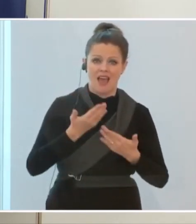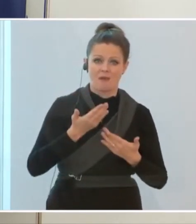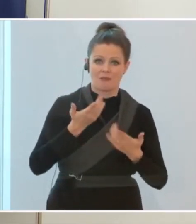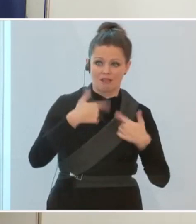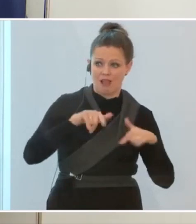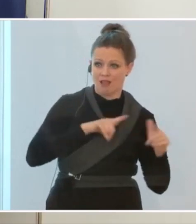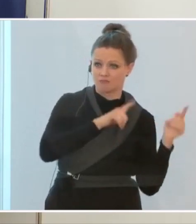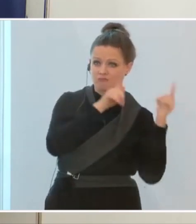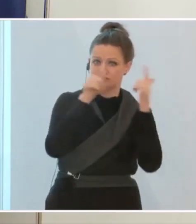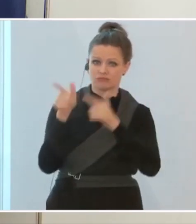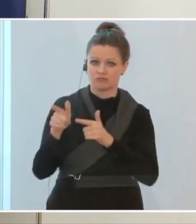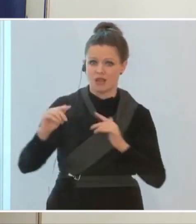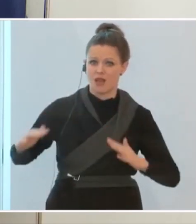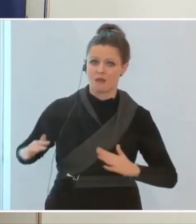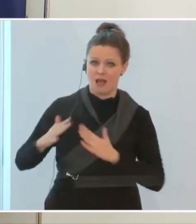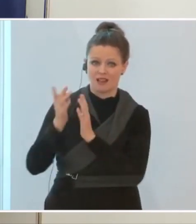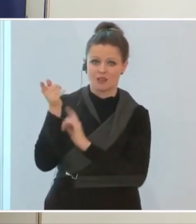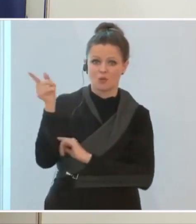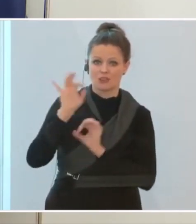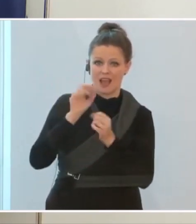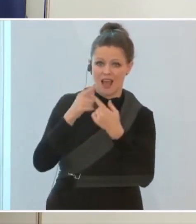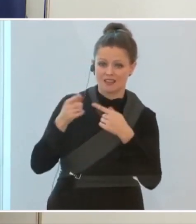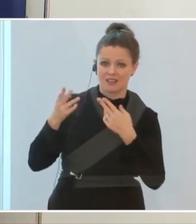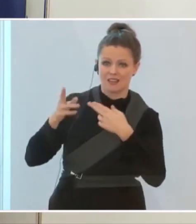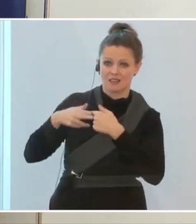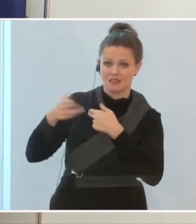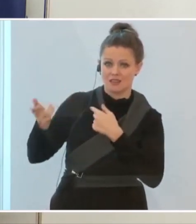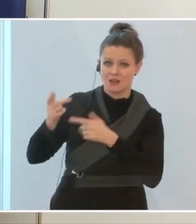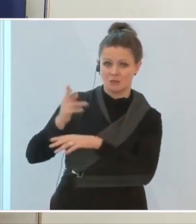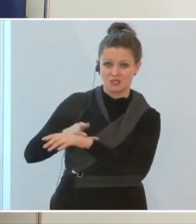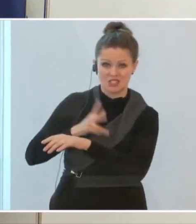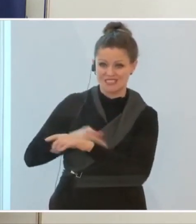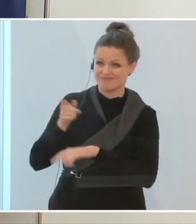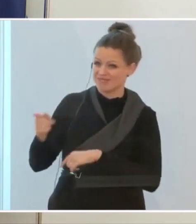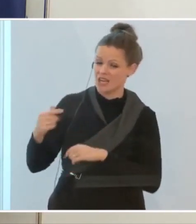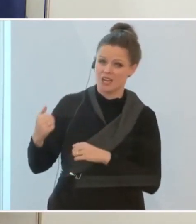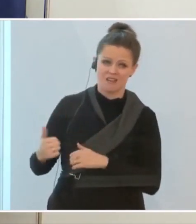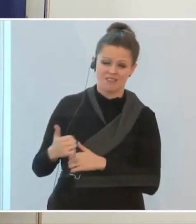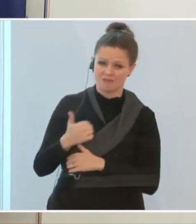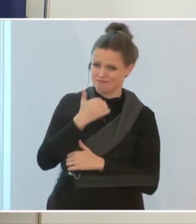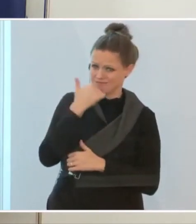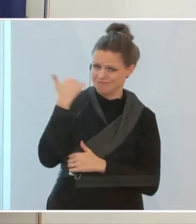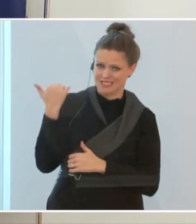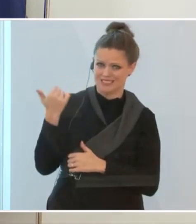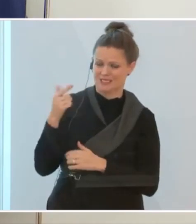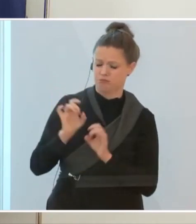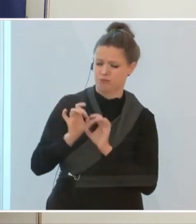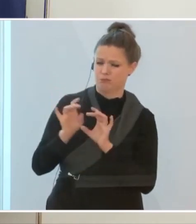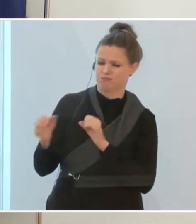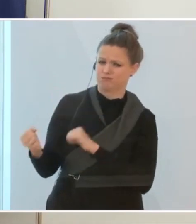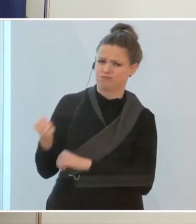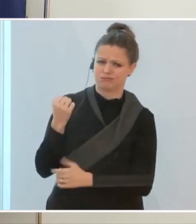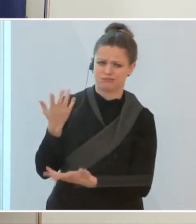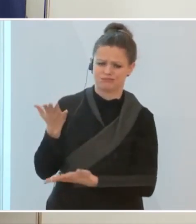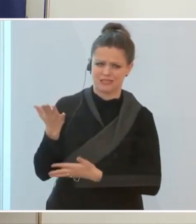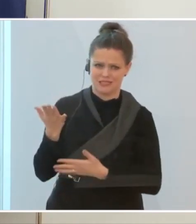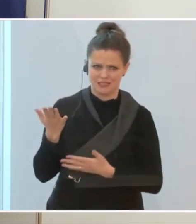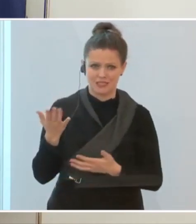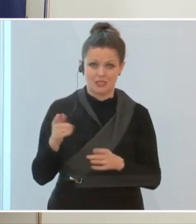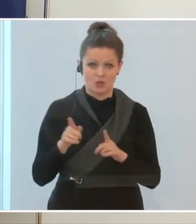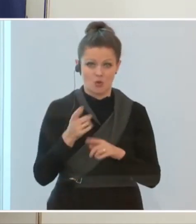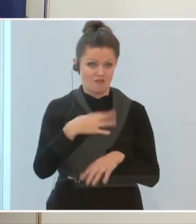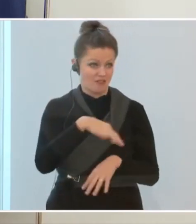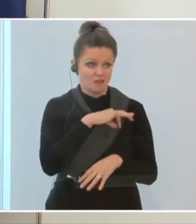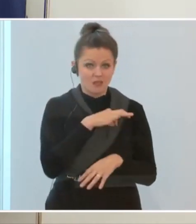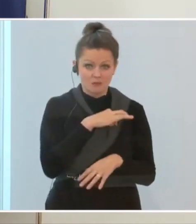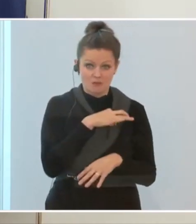Familien am Balkan oder in unseren Nachbarstaaten mit teilweise extrem hohem Ansteckungsniveau und unserer Befürchtung